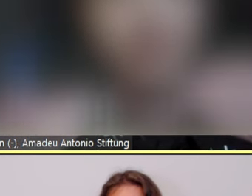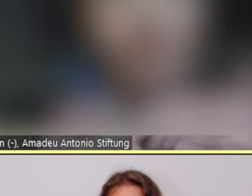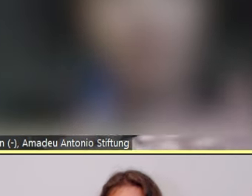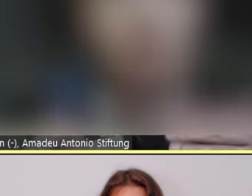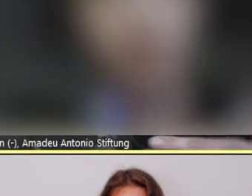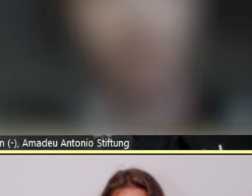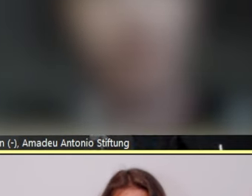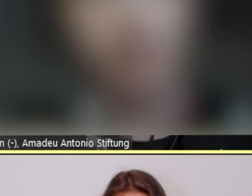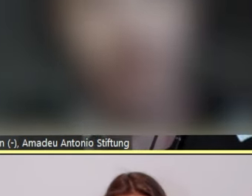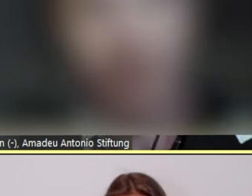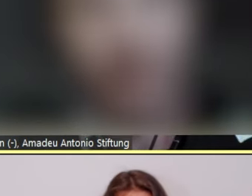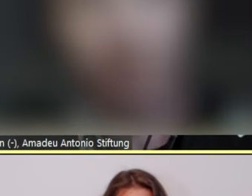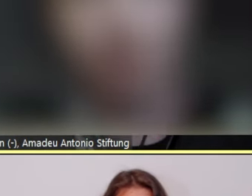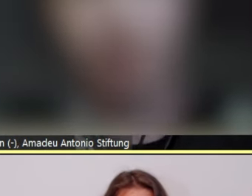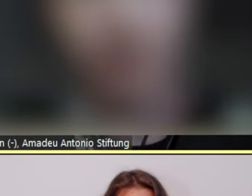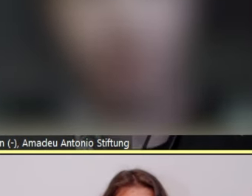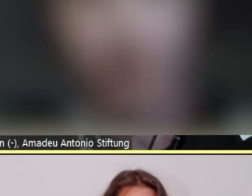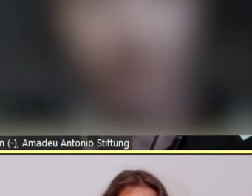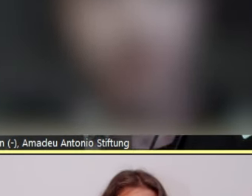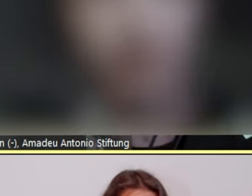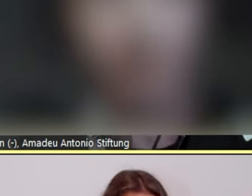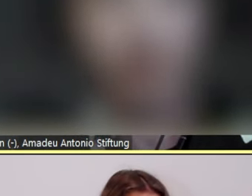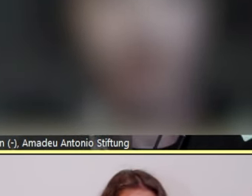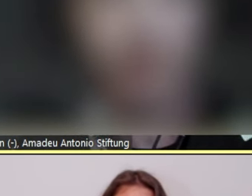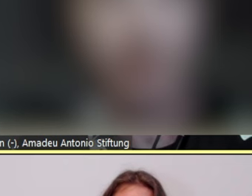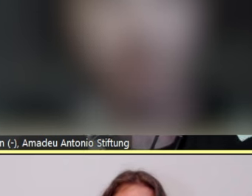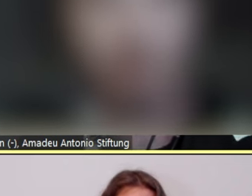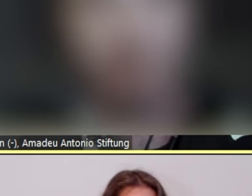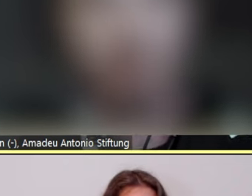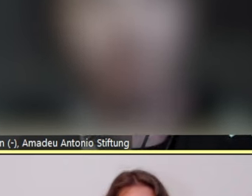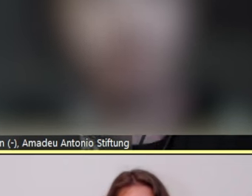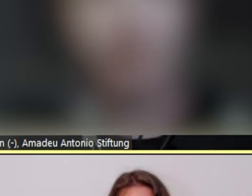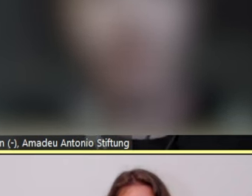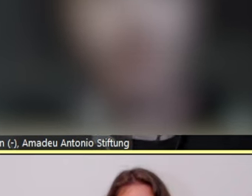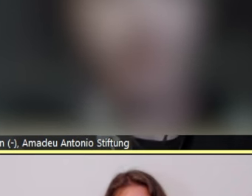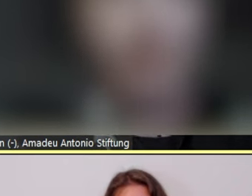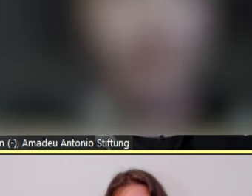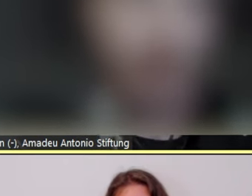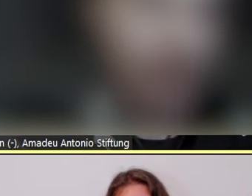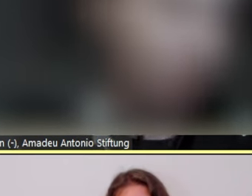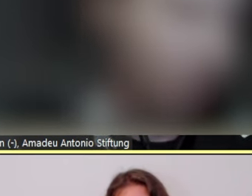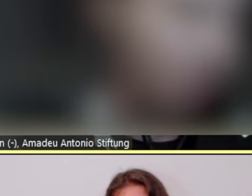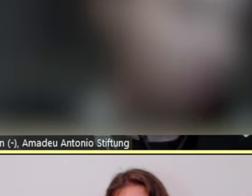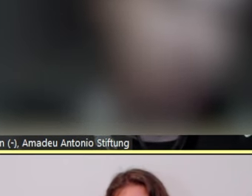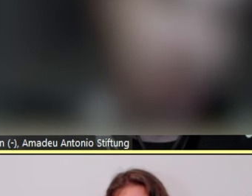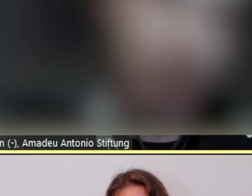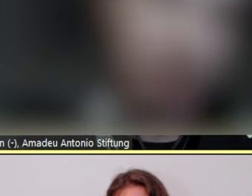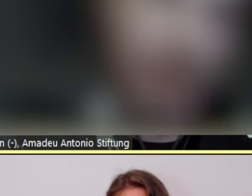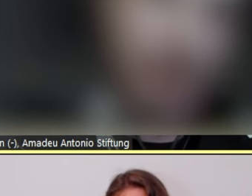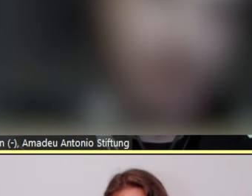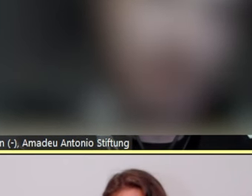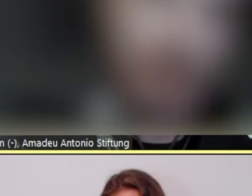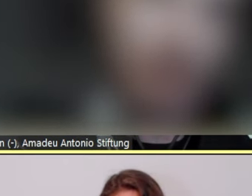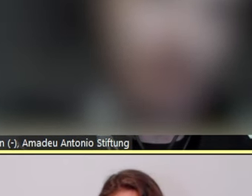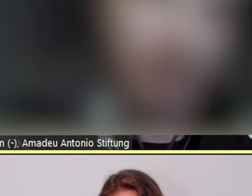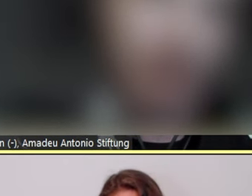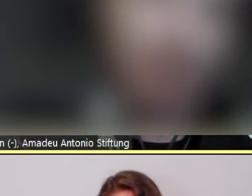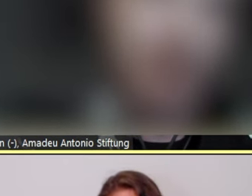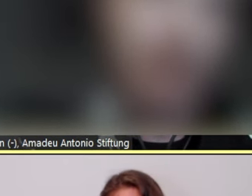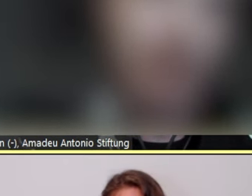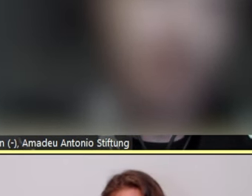wirklich eine interpersonelle Interaktion. Das ist jetzt nicht gut ausgedrückt. Aber dann